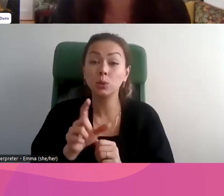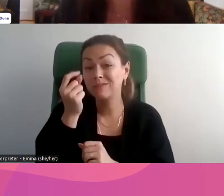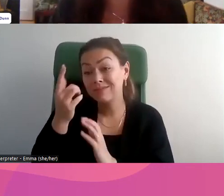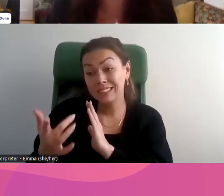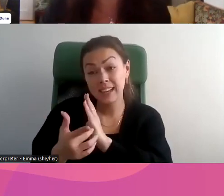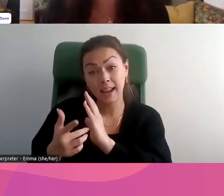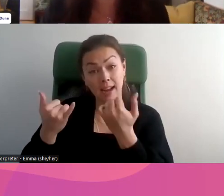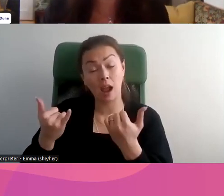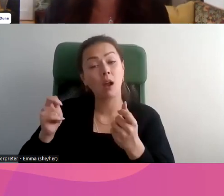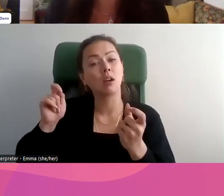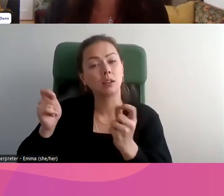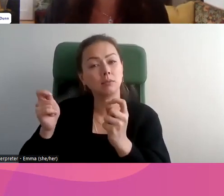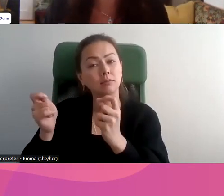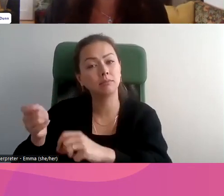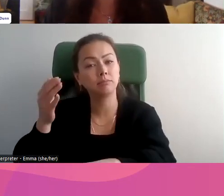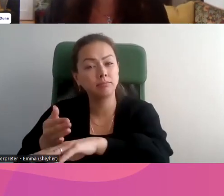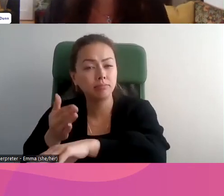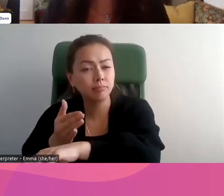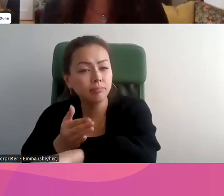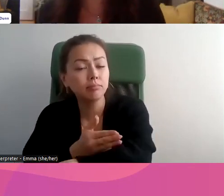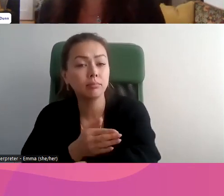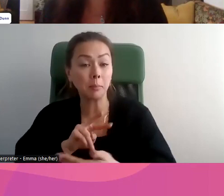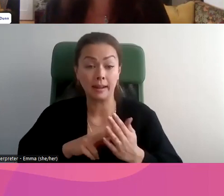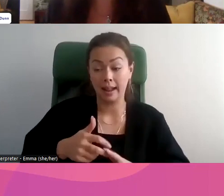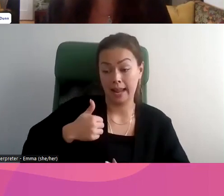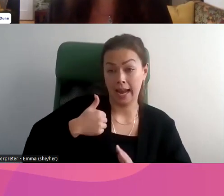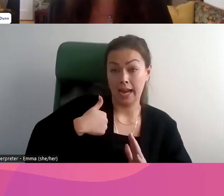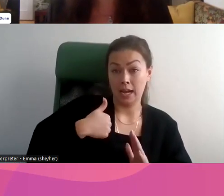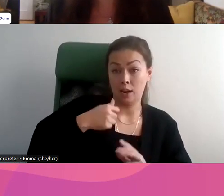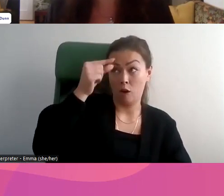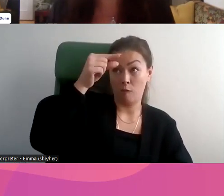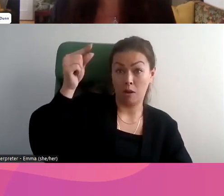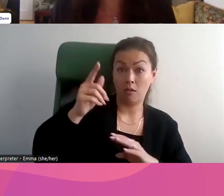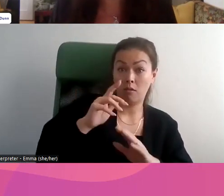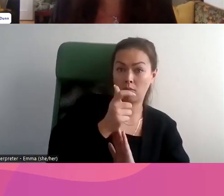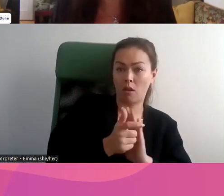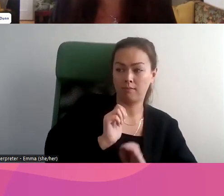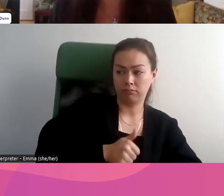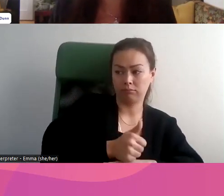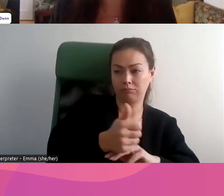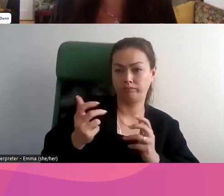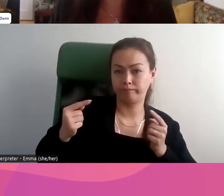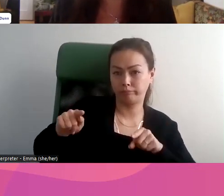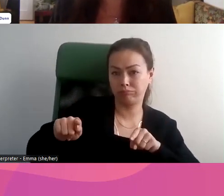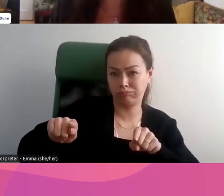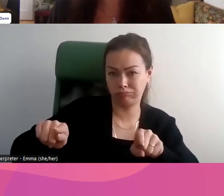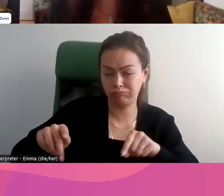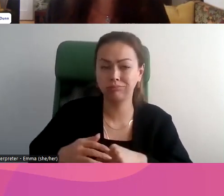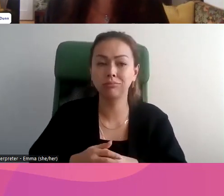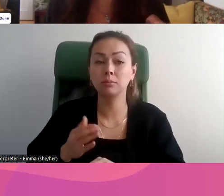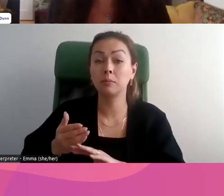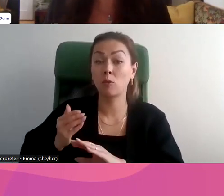Tandis que la technologie est relue, le gouvernement canadien a dû présenter de nouvelles lois au fur et à mesure que le temps avançait.